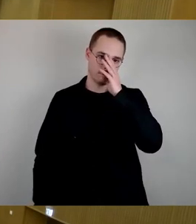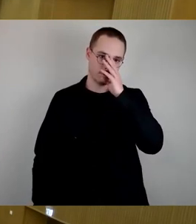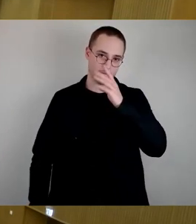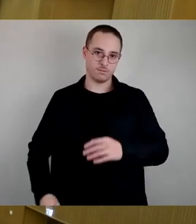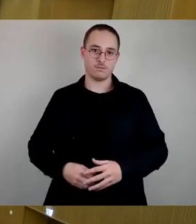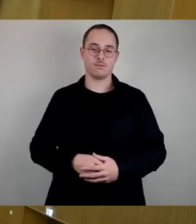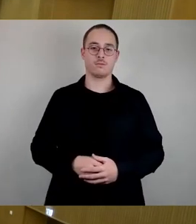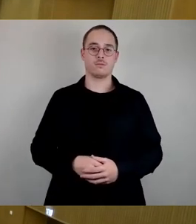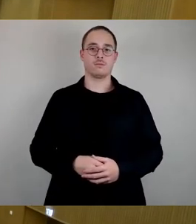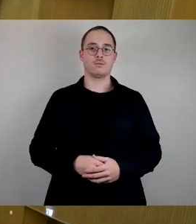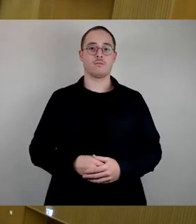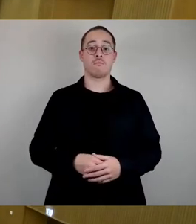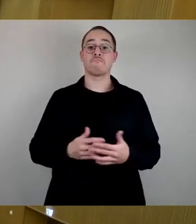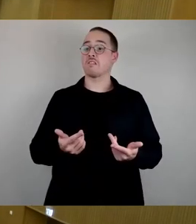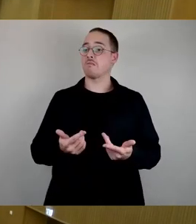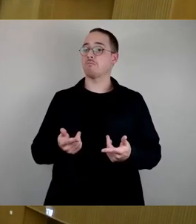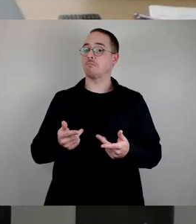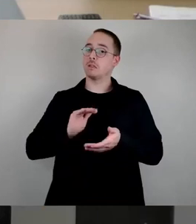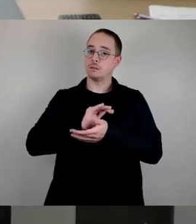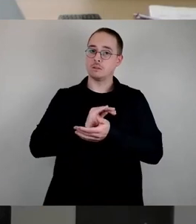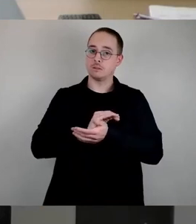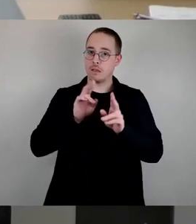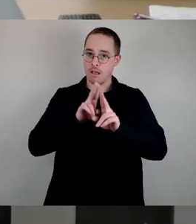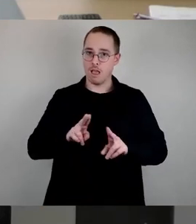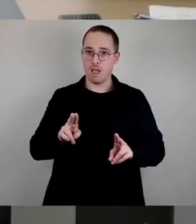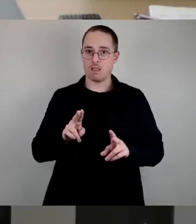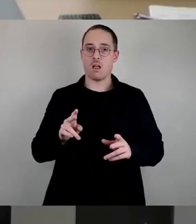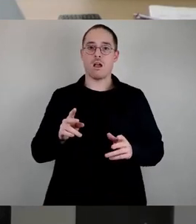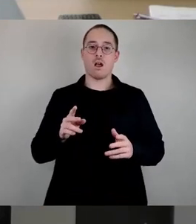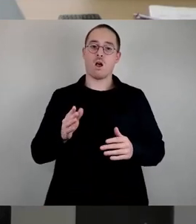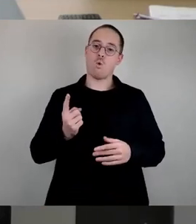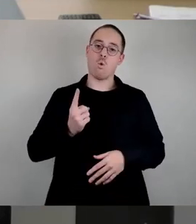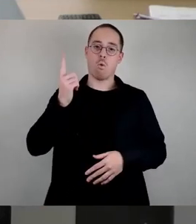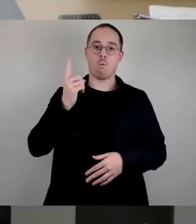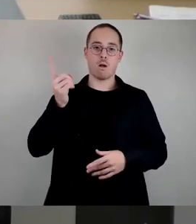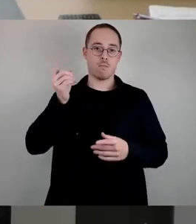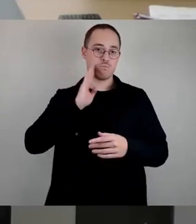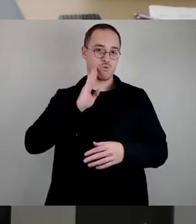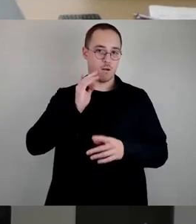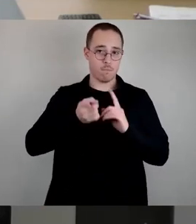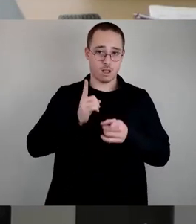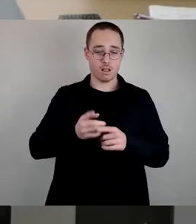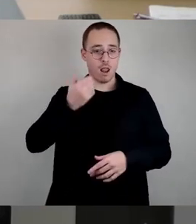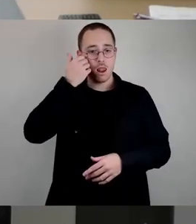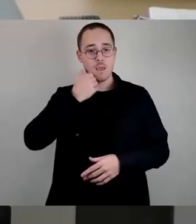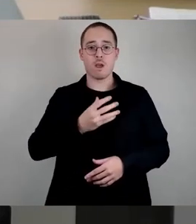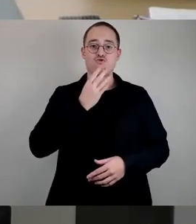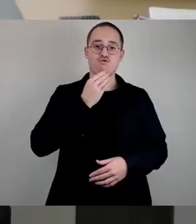Sehr geehrter Herr Oberbürgermeister, liebe jüdische Mitbürgerinnen und Mitbürger, meine sehr geehrten Damen und Herren.